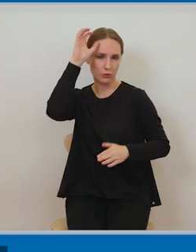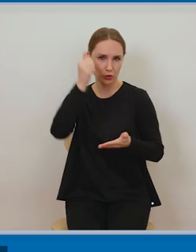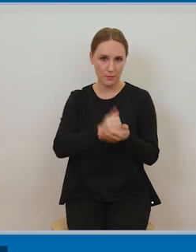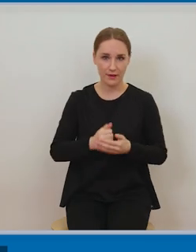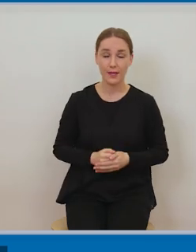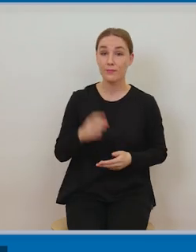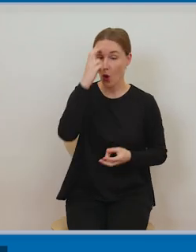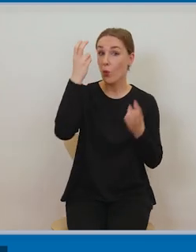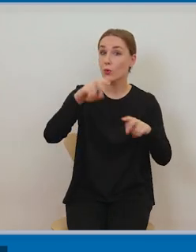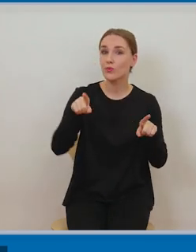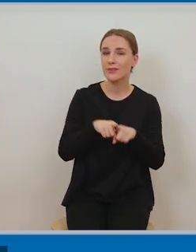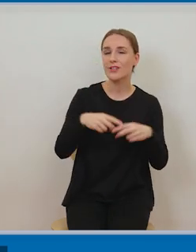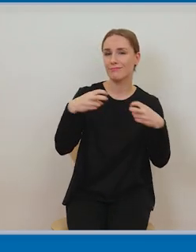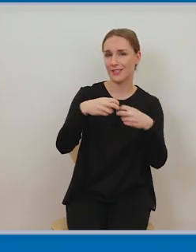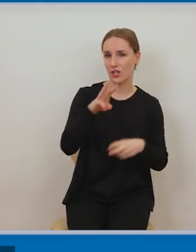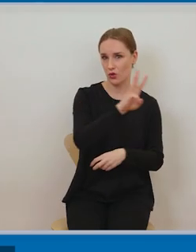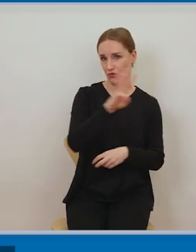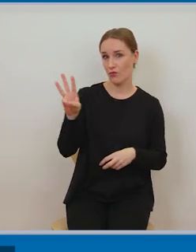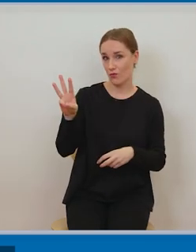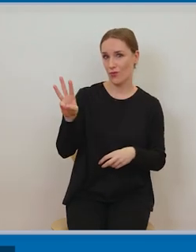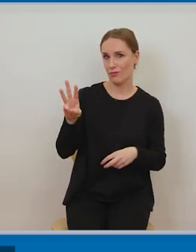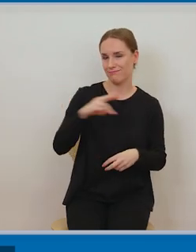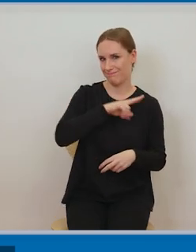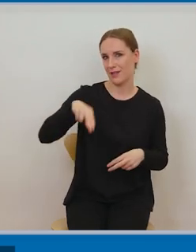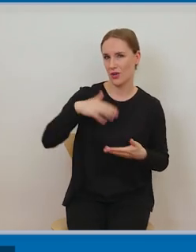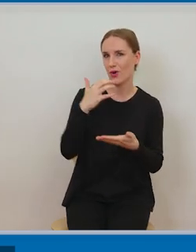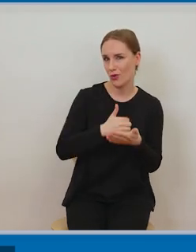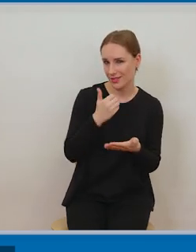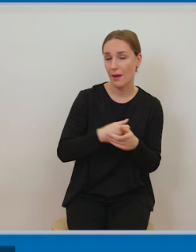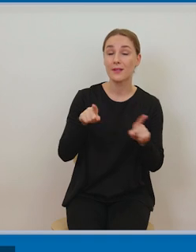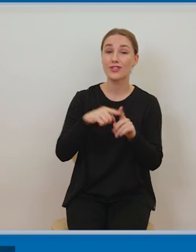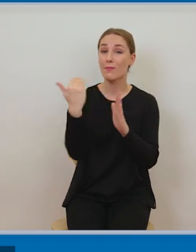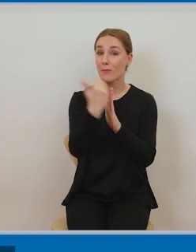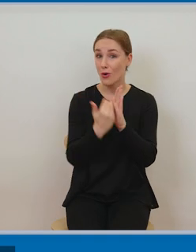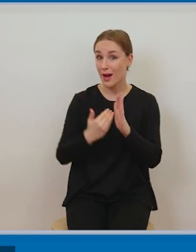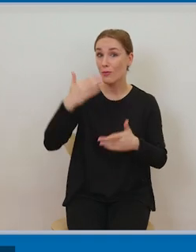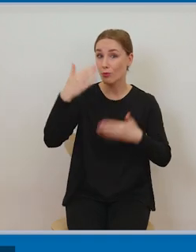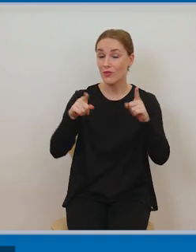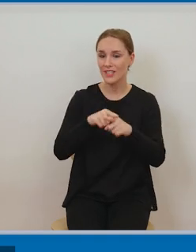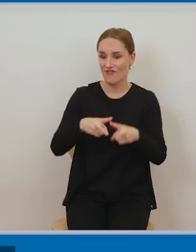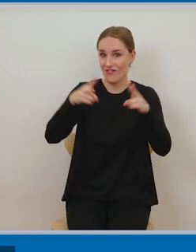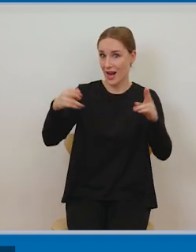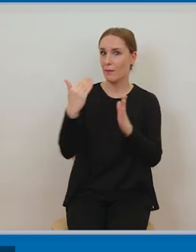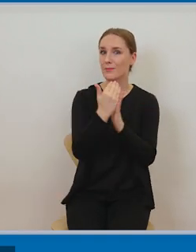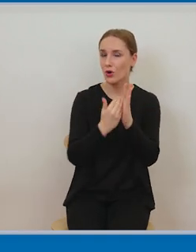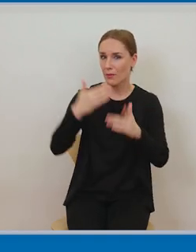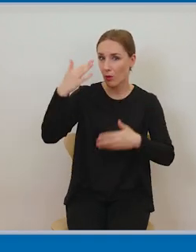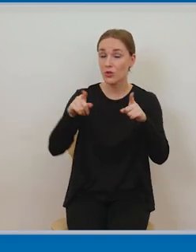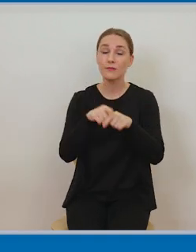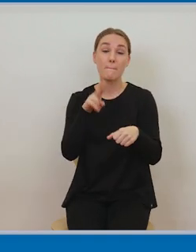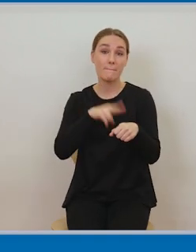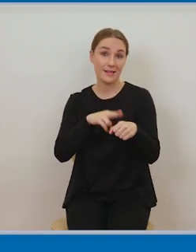internetowe, z których właśnie korzystamy, programy komputerowe, fragmenty programów, czy też bazy danych.